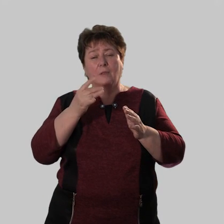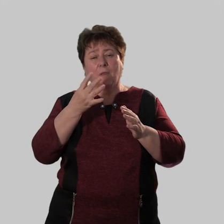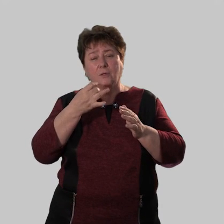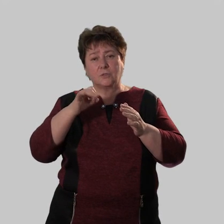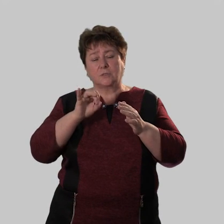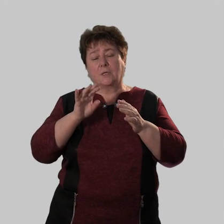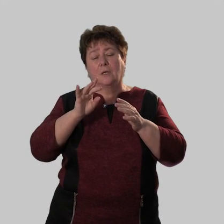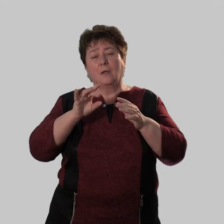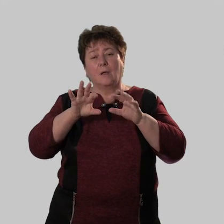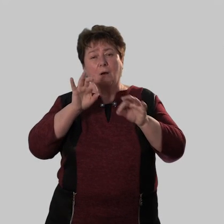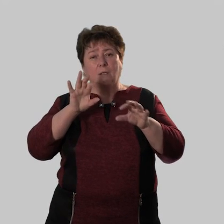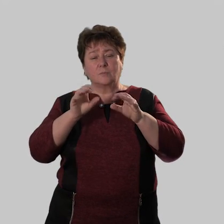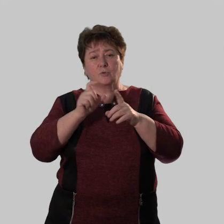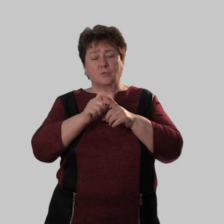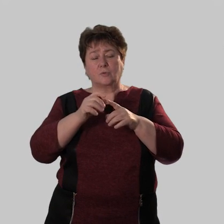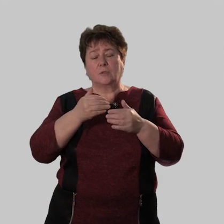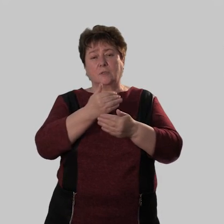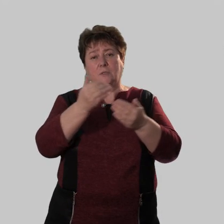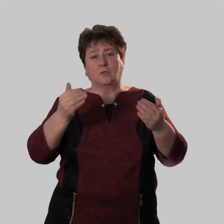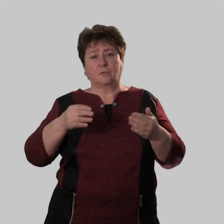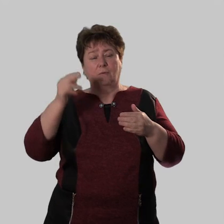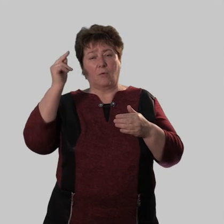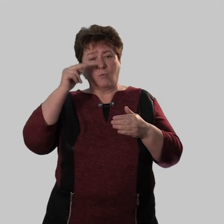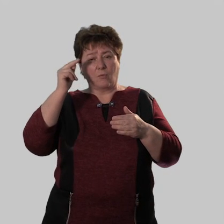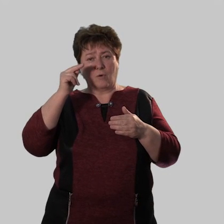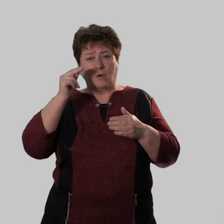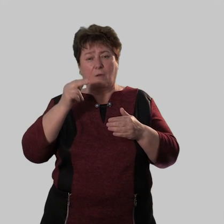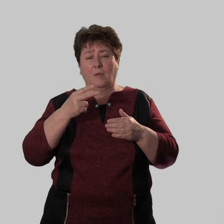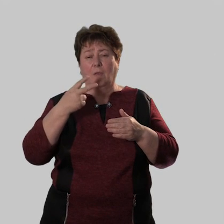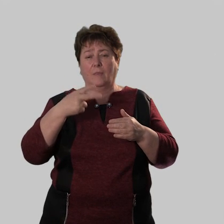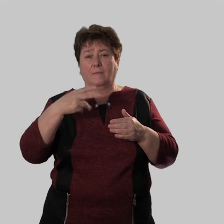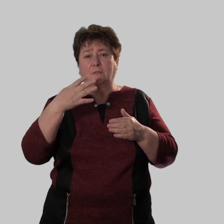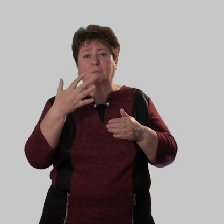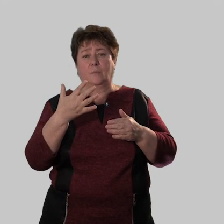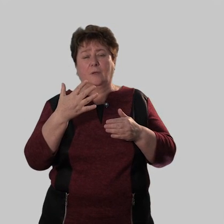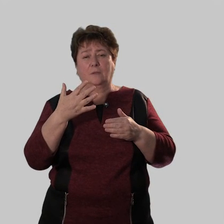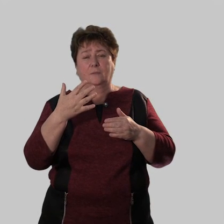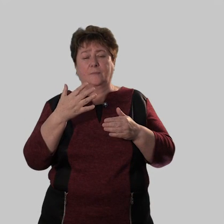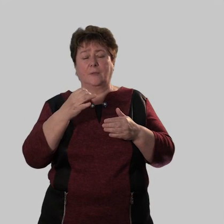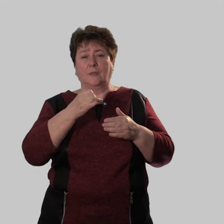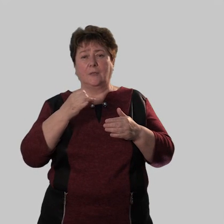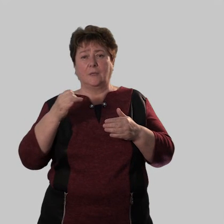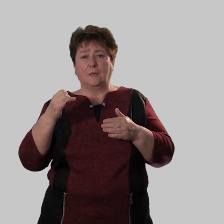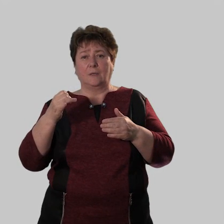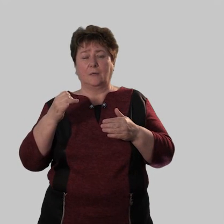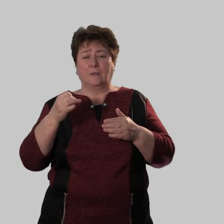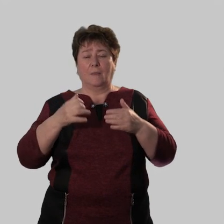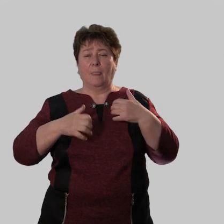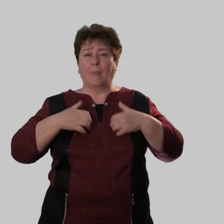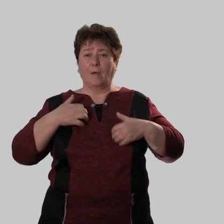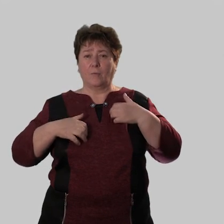морфологический разбор слов из нашего урока. 25 и